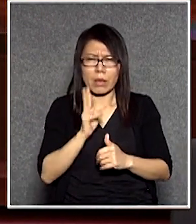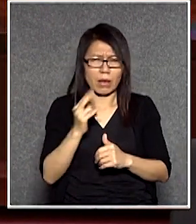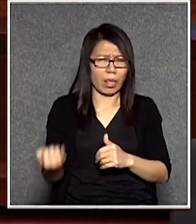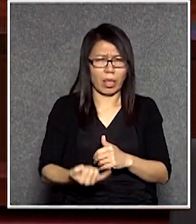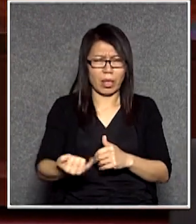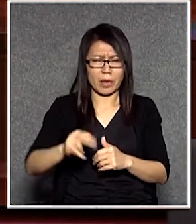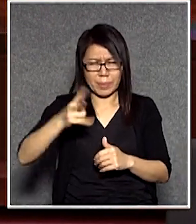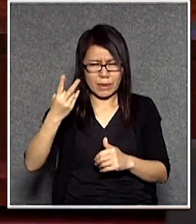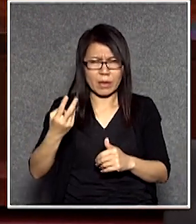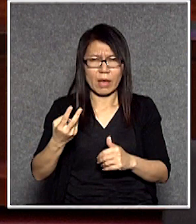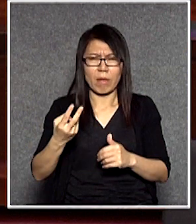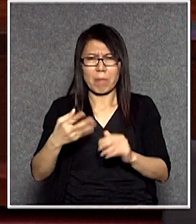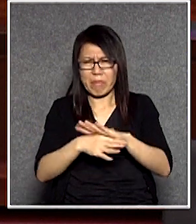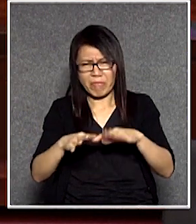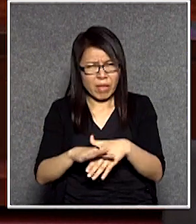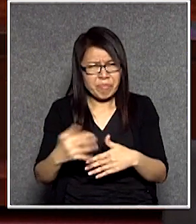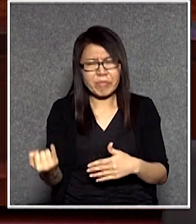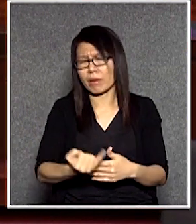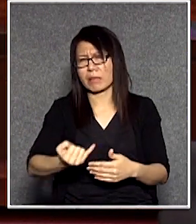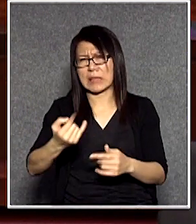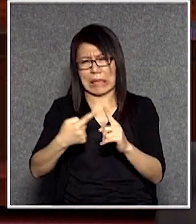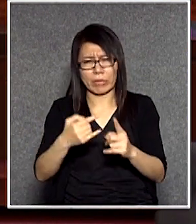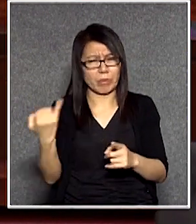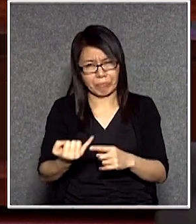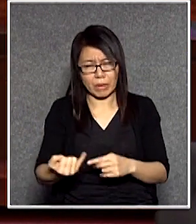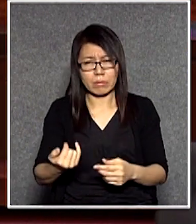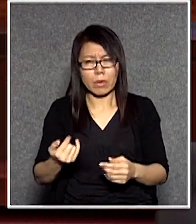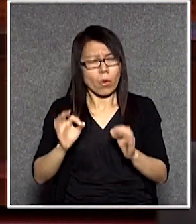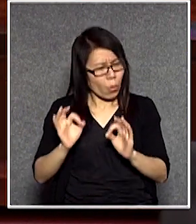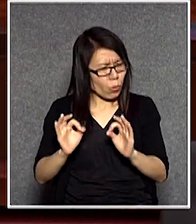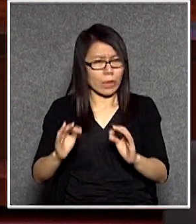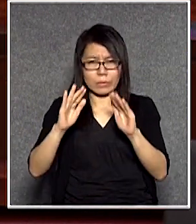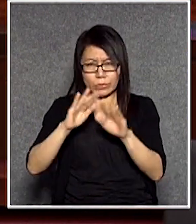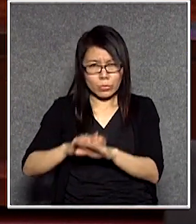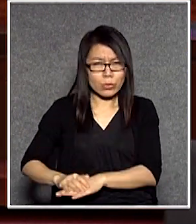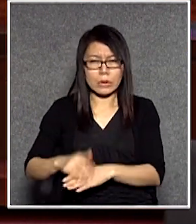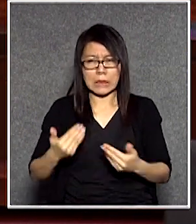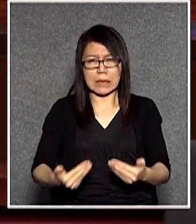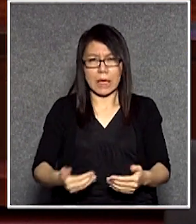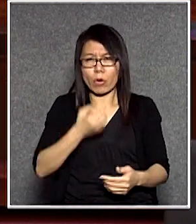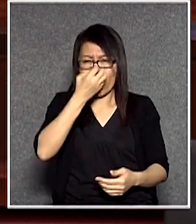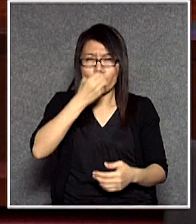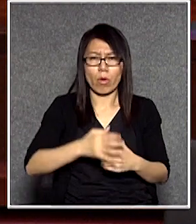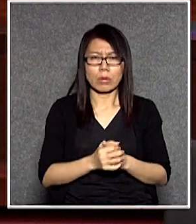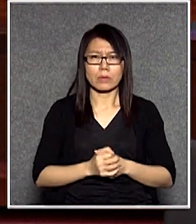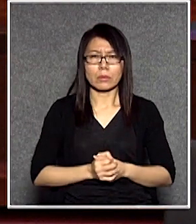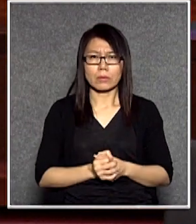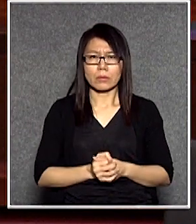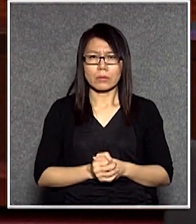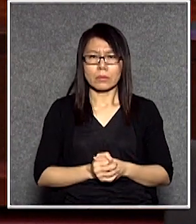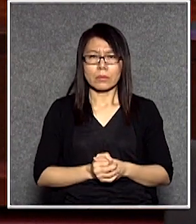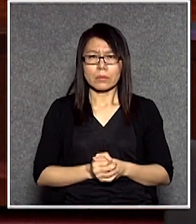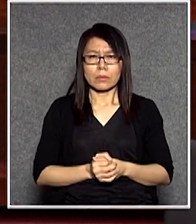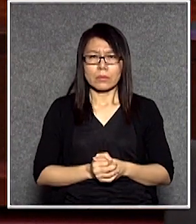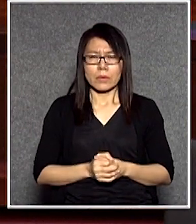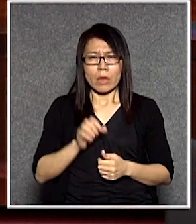生劣質的人這是一定的都不要緊吧今時今日的香港是吧你